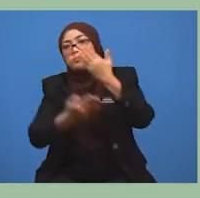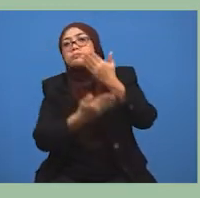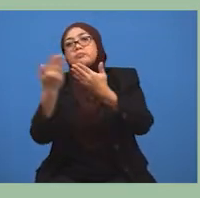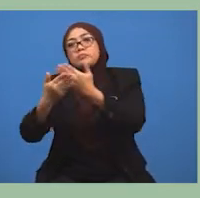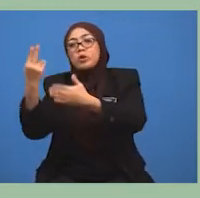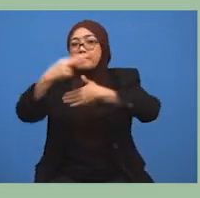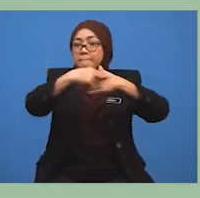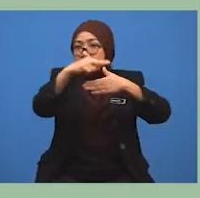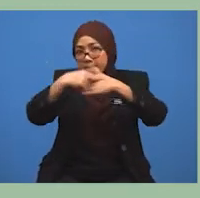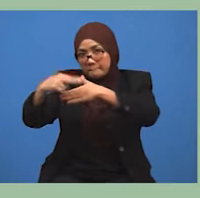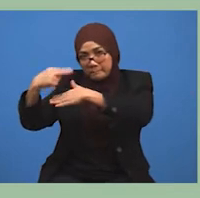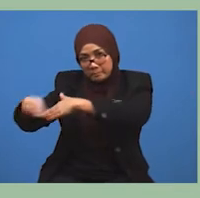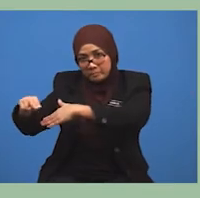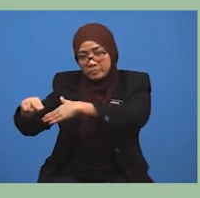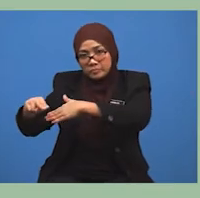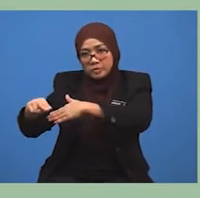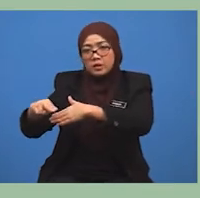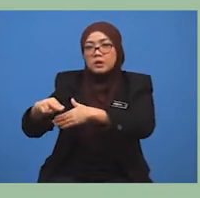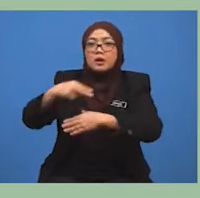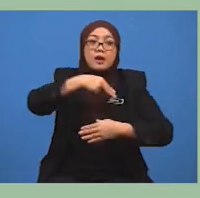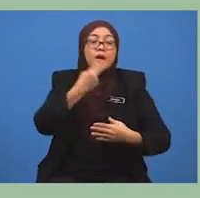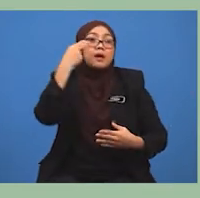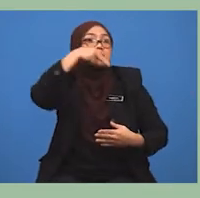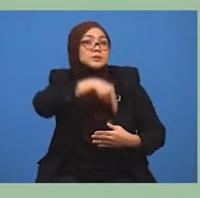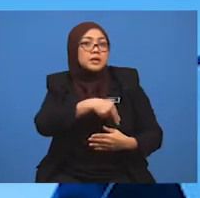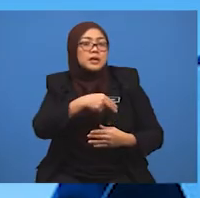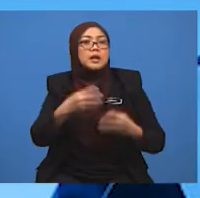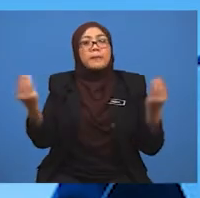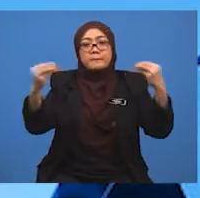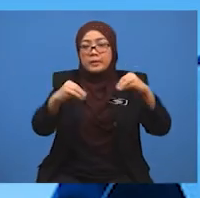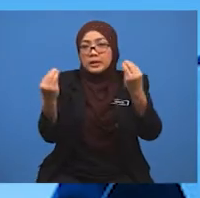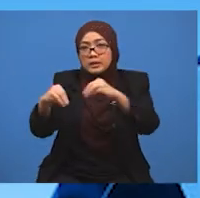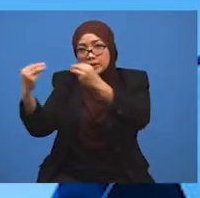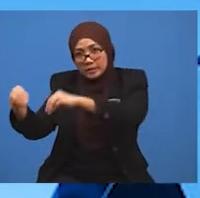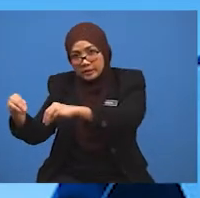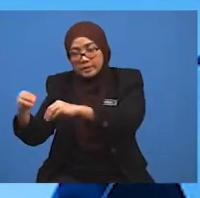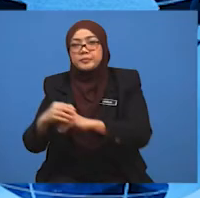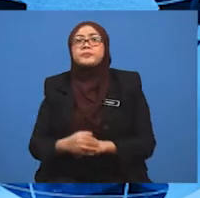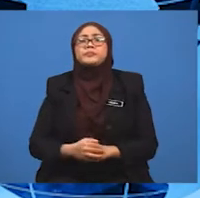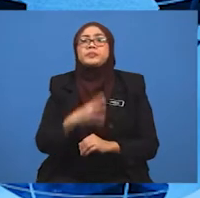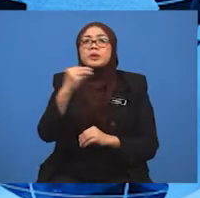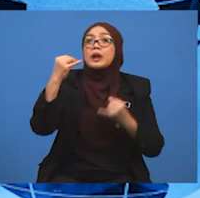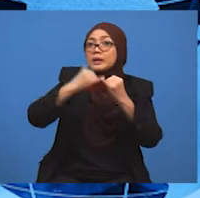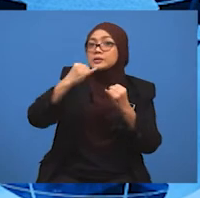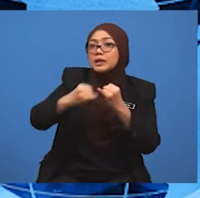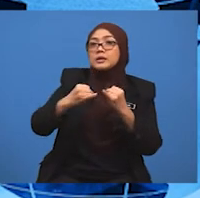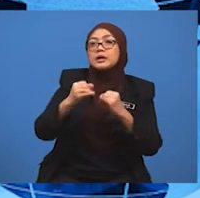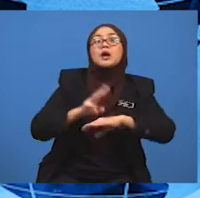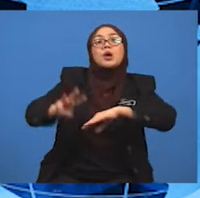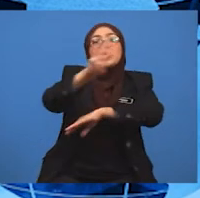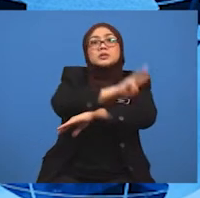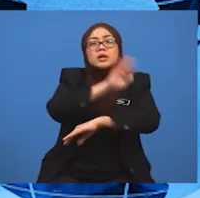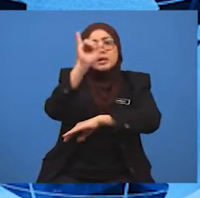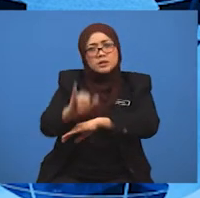penghantaran dan pemasaran hasil pertanian. Akhir sekali ialah kawasan yang giat